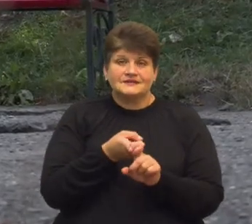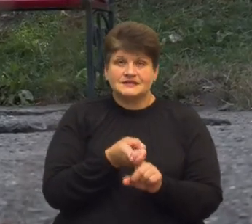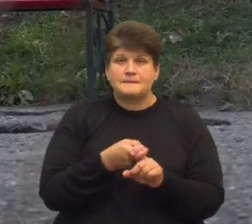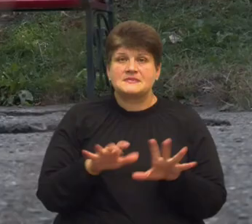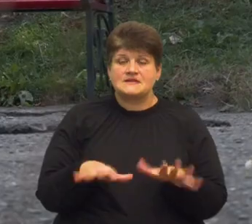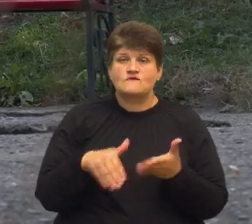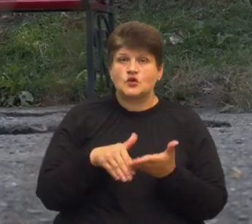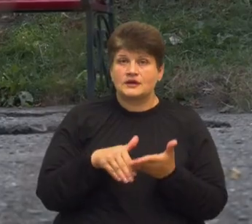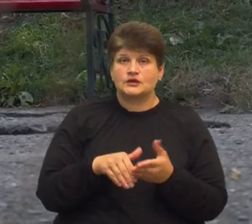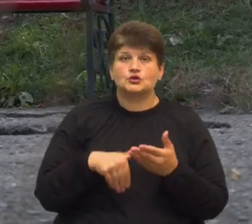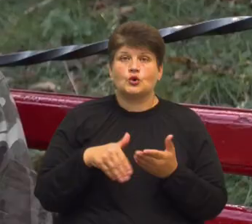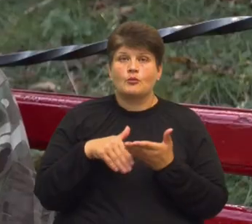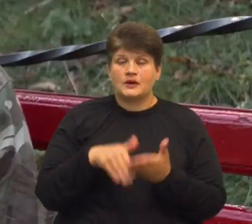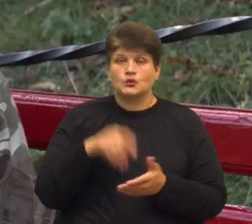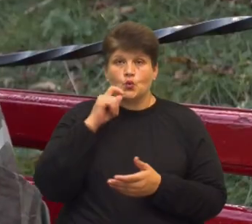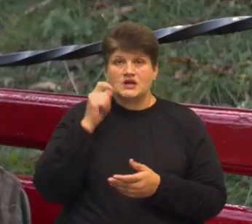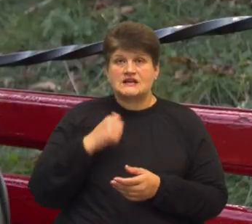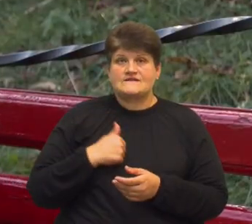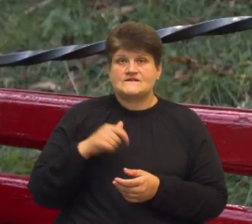допомагати українським військовим.